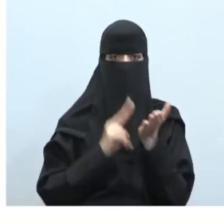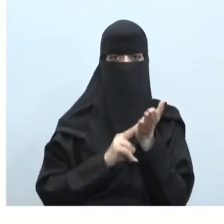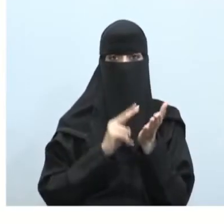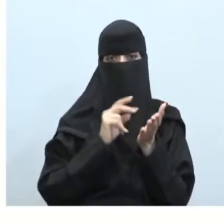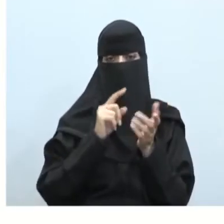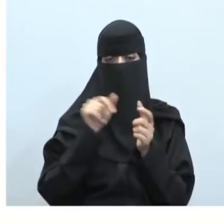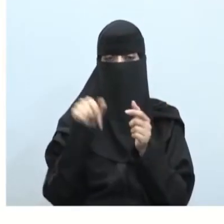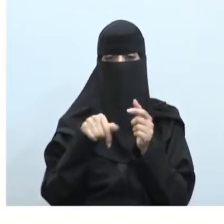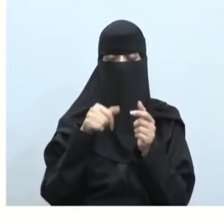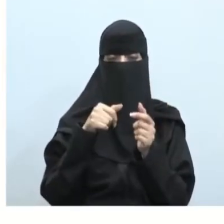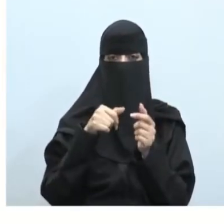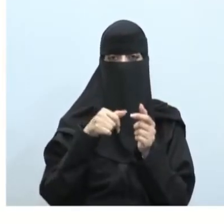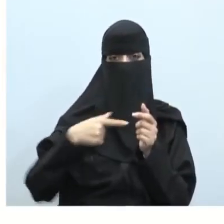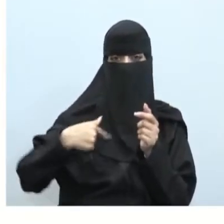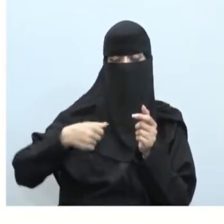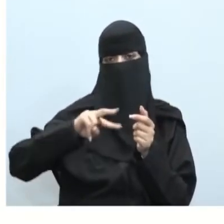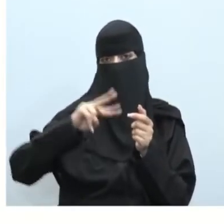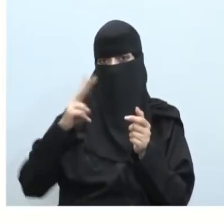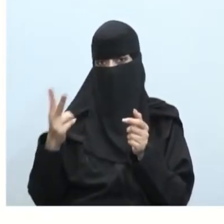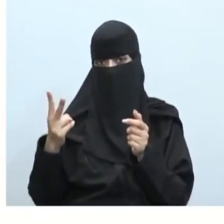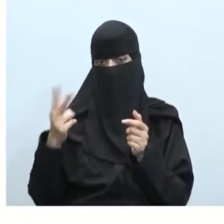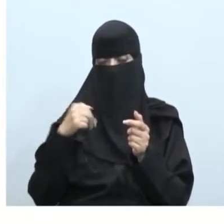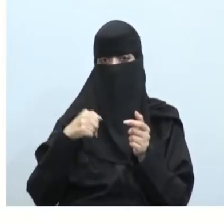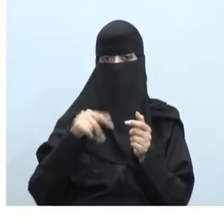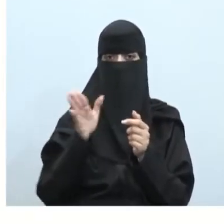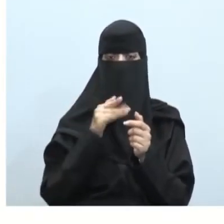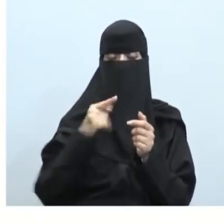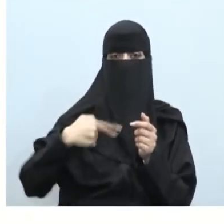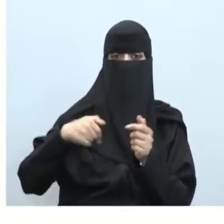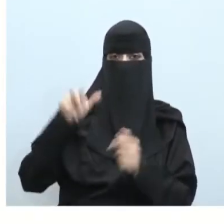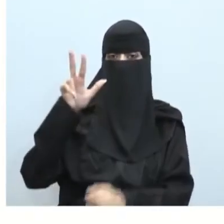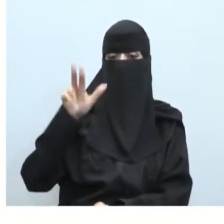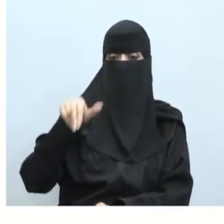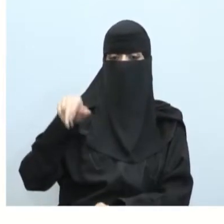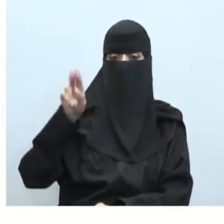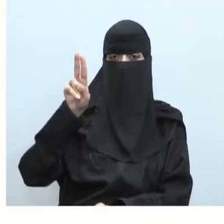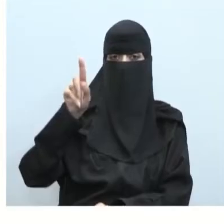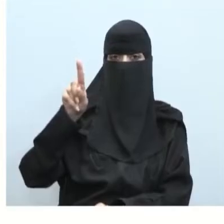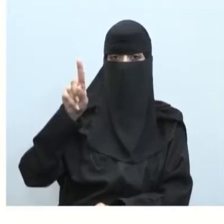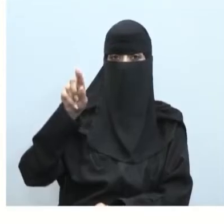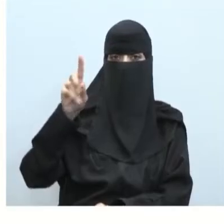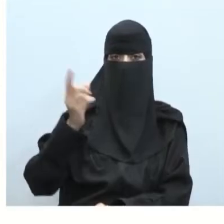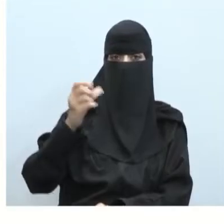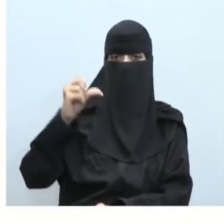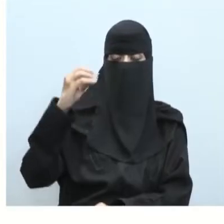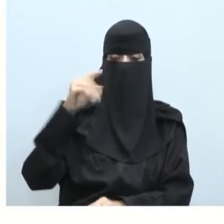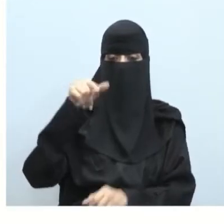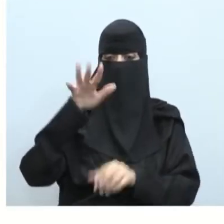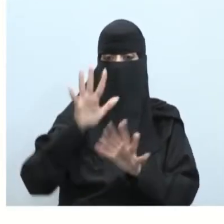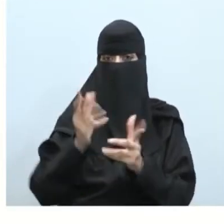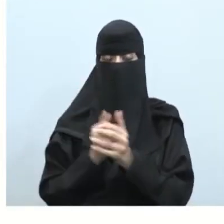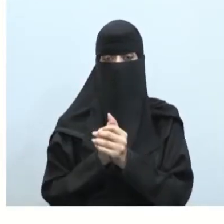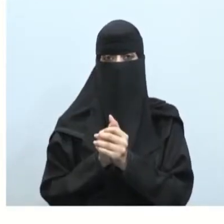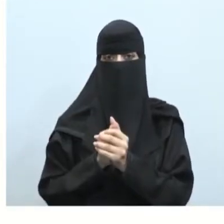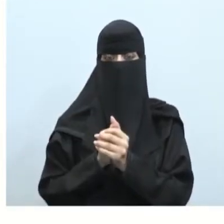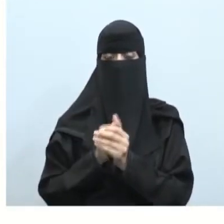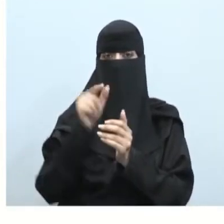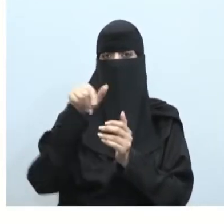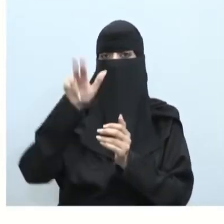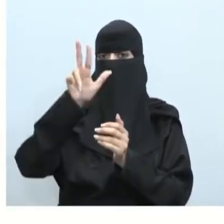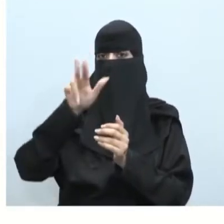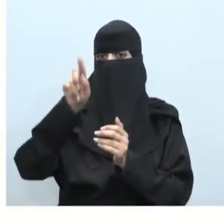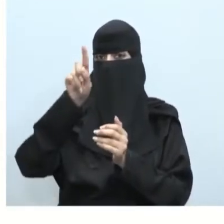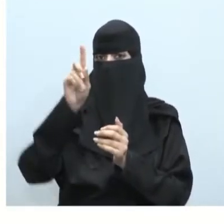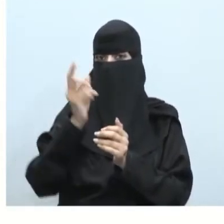البروج على هذه الكوكبات أبناء وبنات الطلاب تنقسم هذه البروج إلى